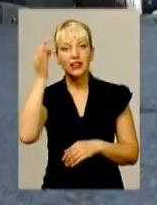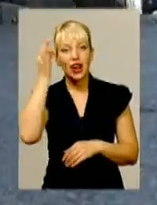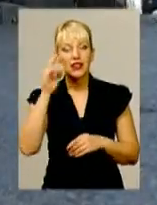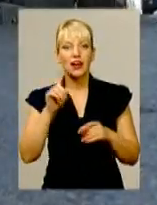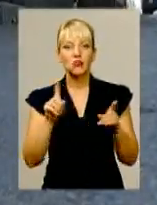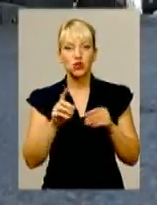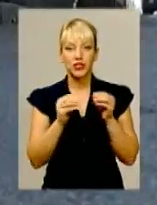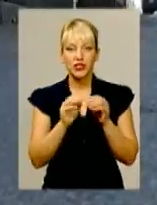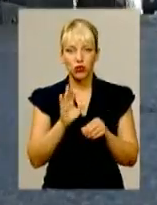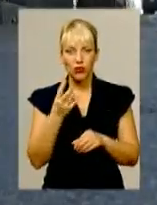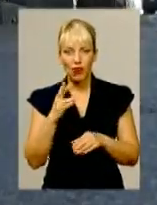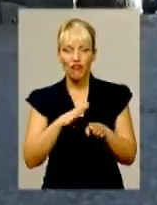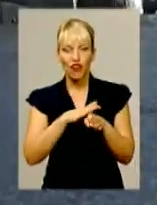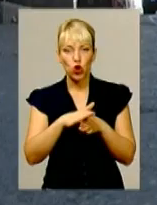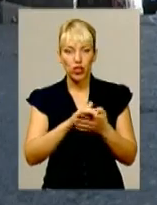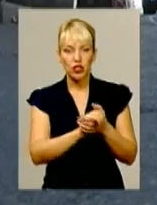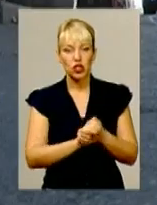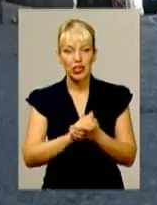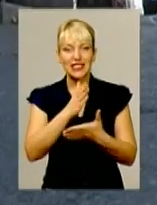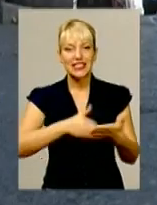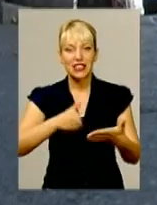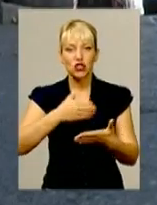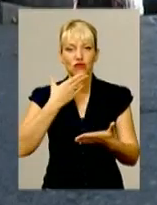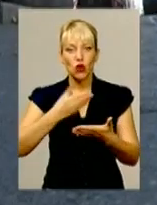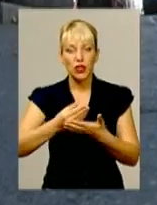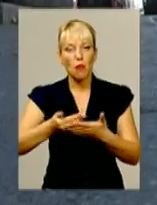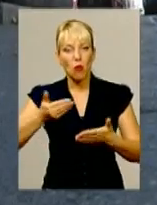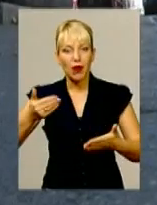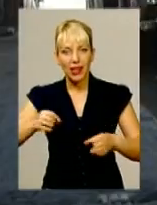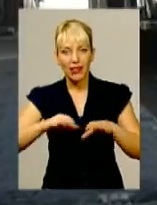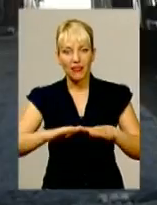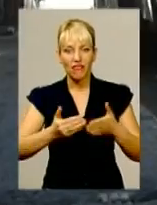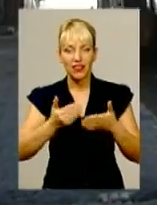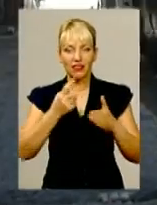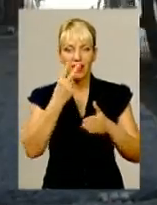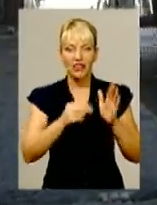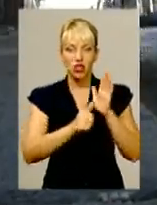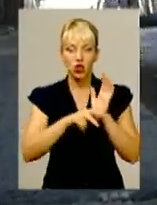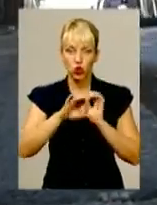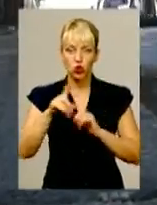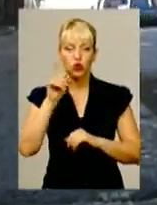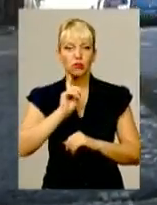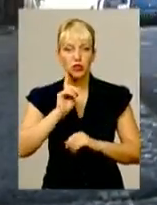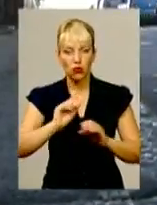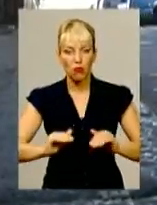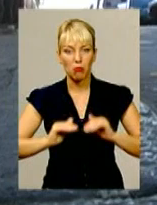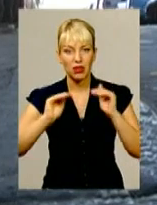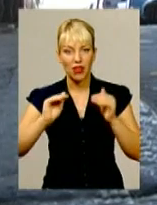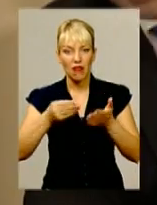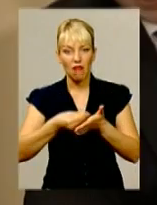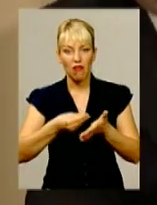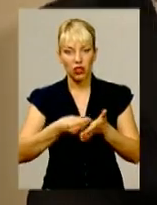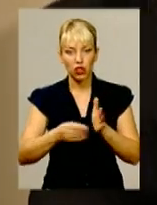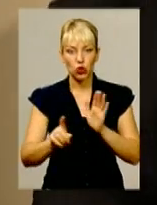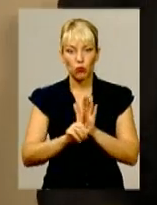10 вересня виконавчий комітет скасував своє попереднє рішення від 26 лютого цього року щодо тимчасового підвищення вартості проїзду.